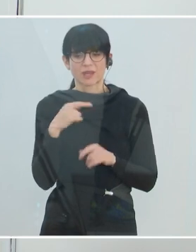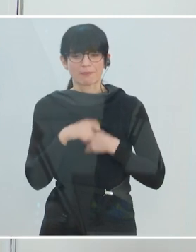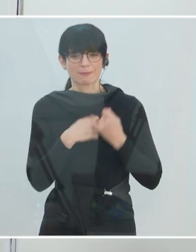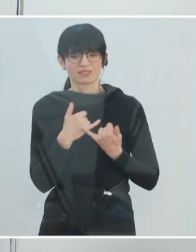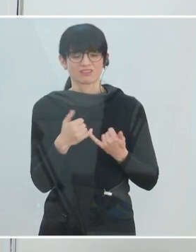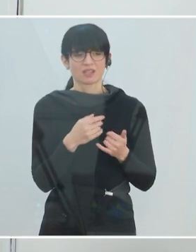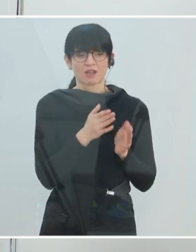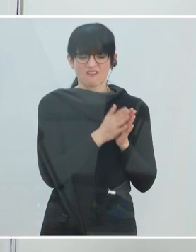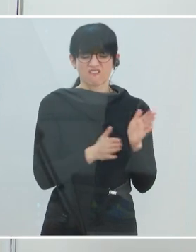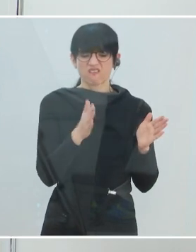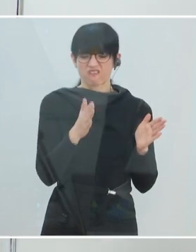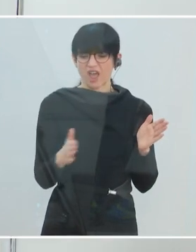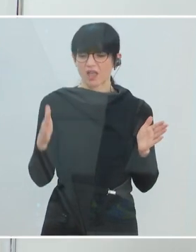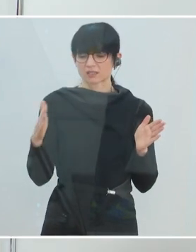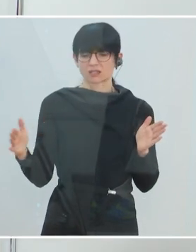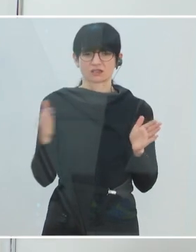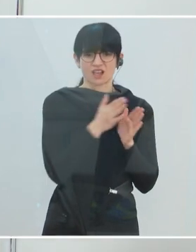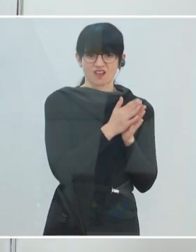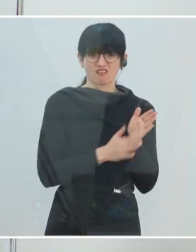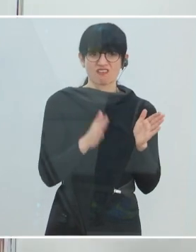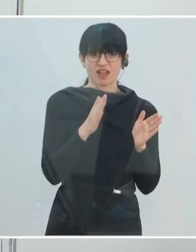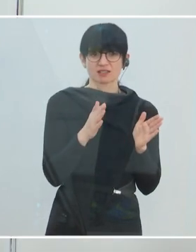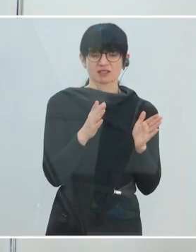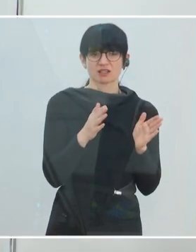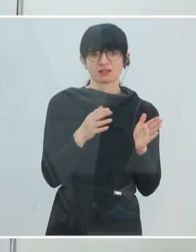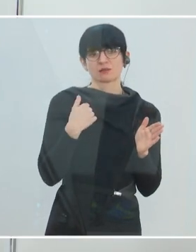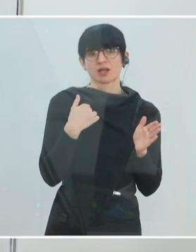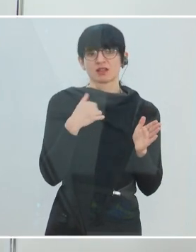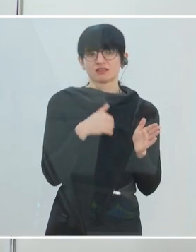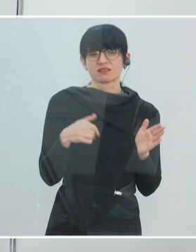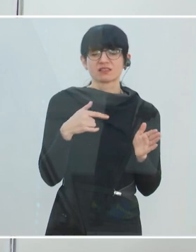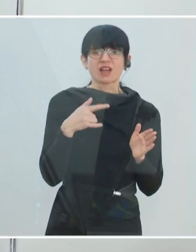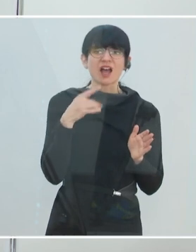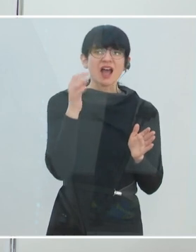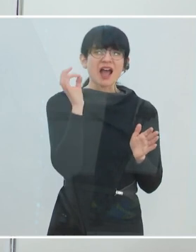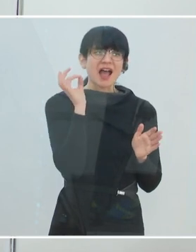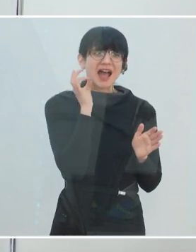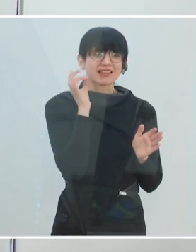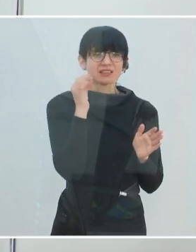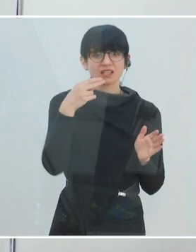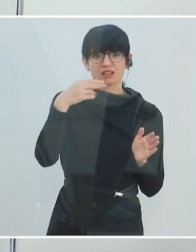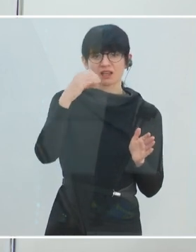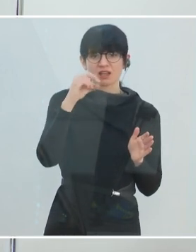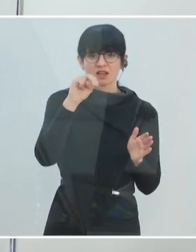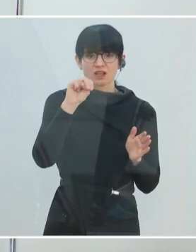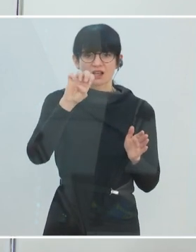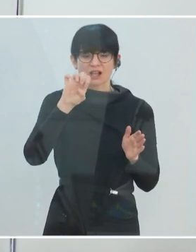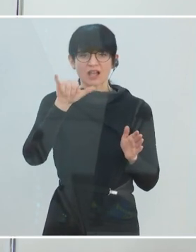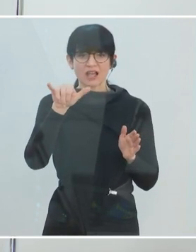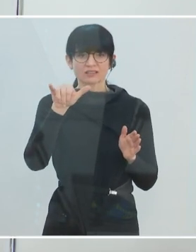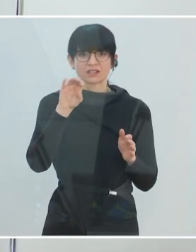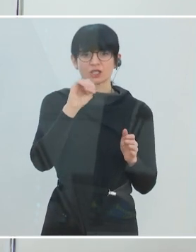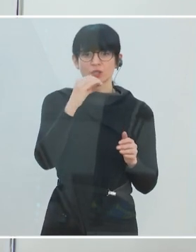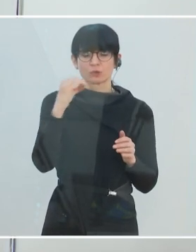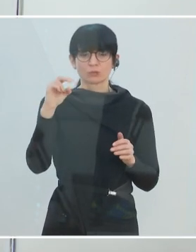Phase ist meistens so eine Phase, die nennen wir Honeymoon-Phase. Das ist so eine Phase, da empfinden die Betroffenen viel Angst, viel Trauer,